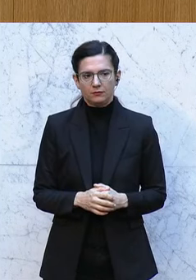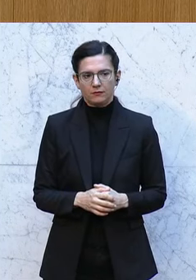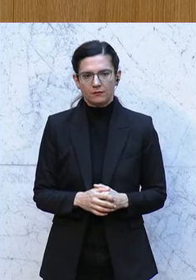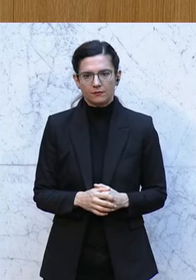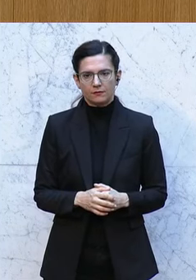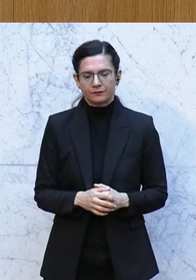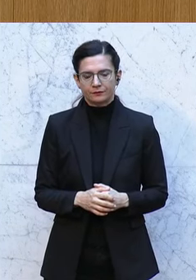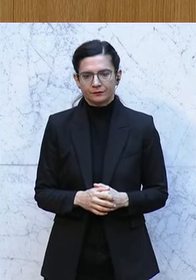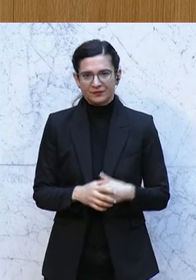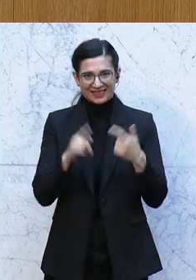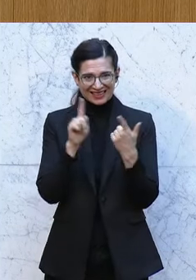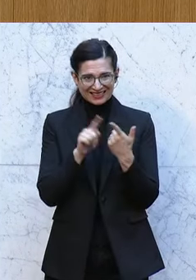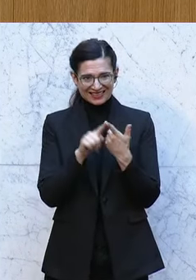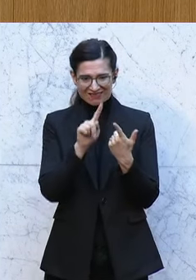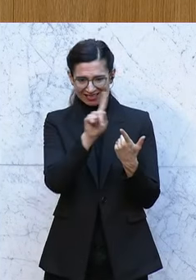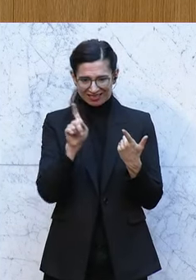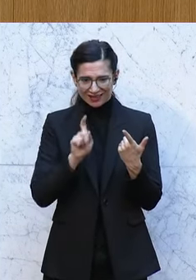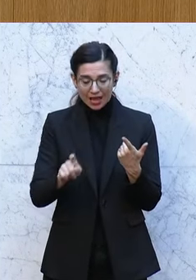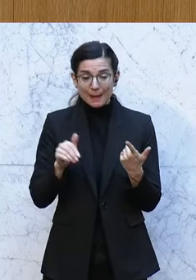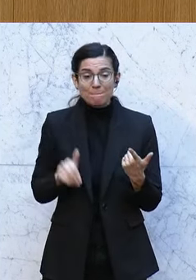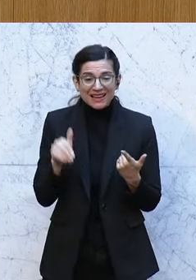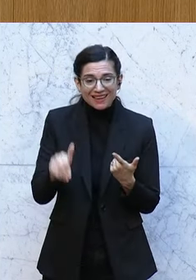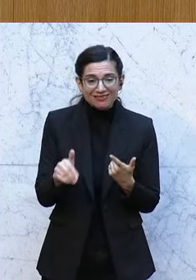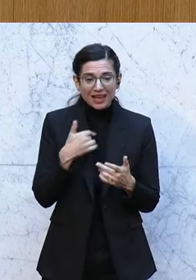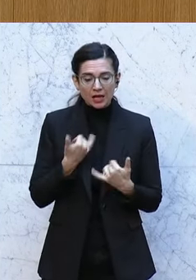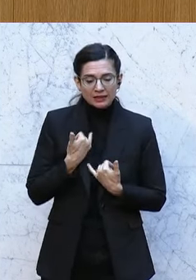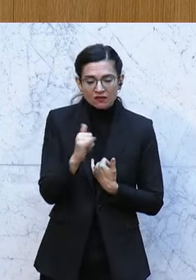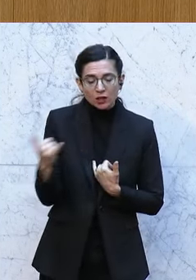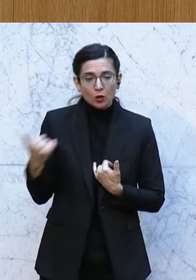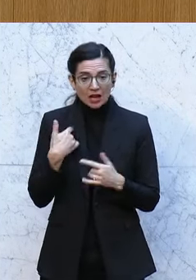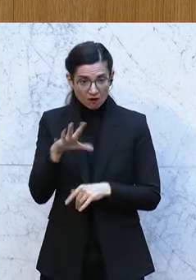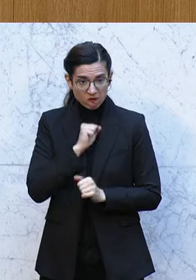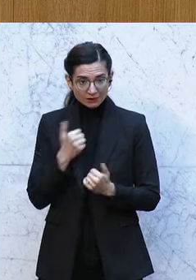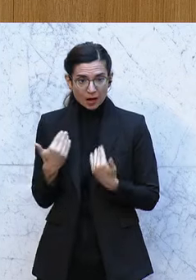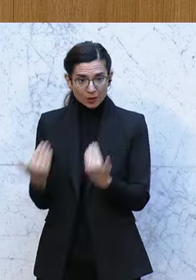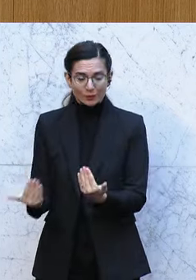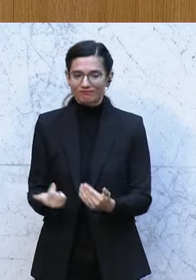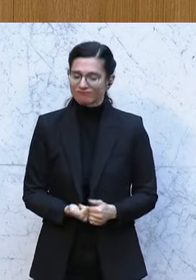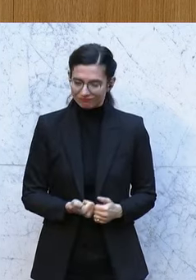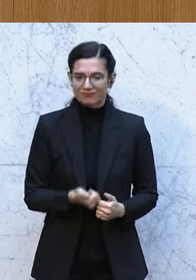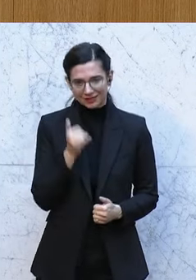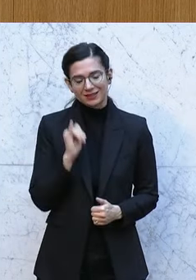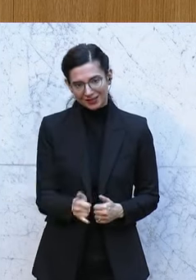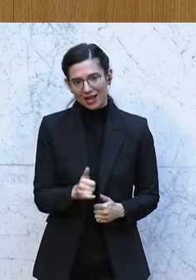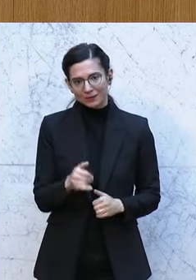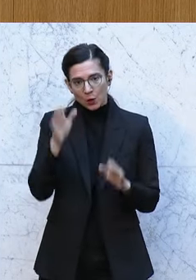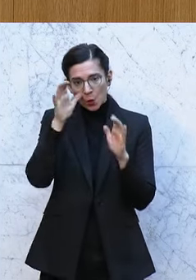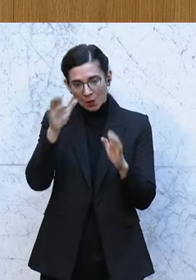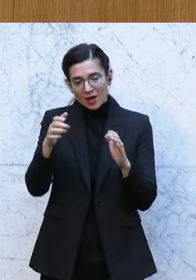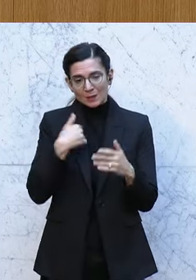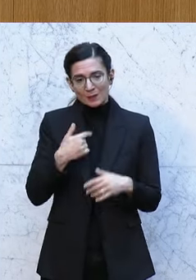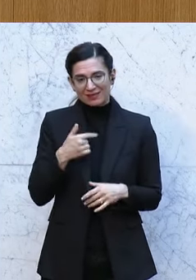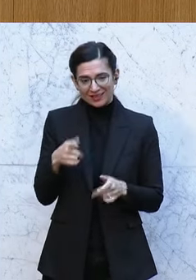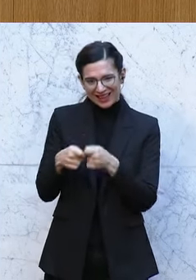Die zweite Frage war, ob Milliardäre individuell bevorzugt werden. Ja, durch die ÖVP, der